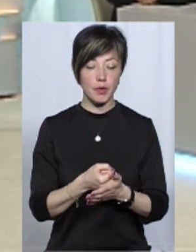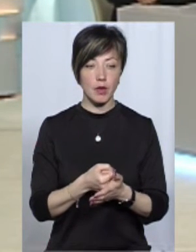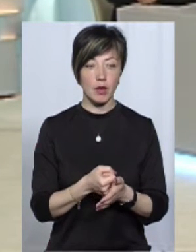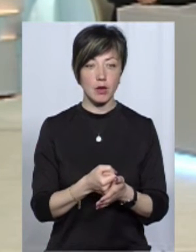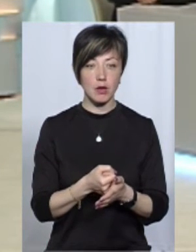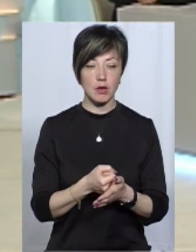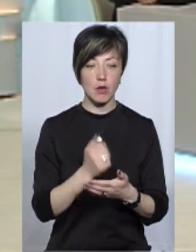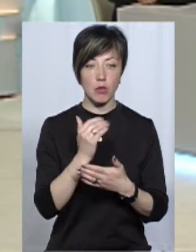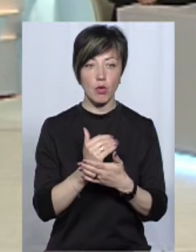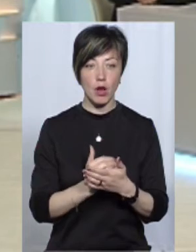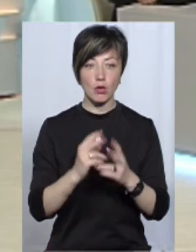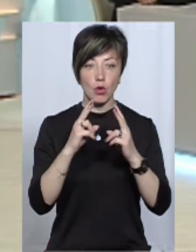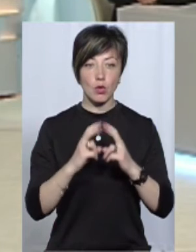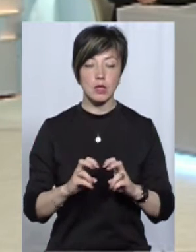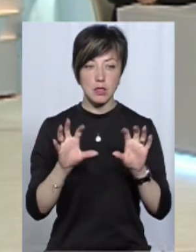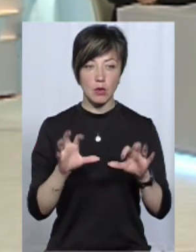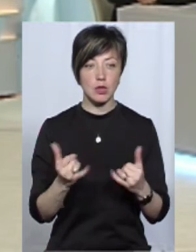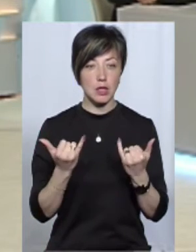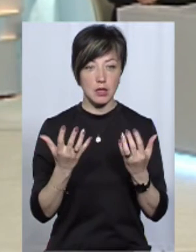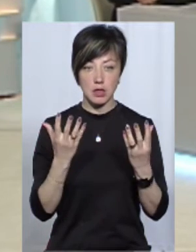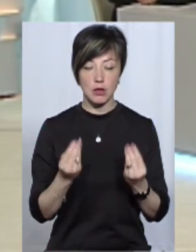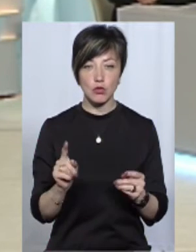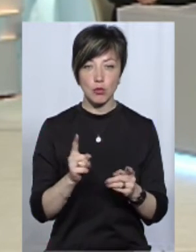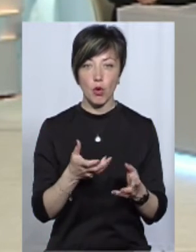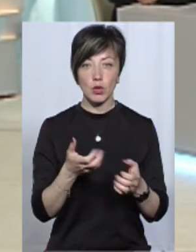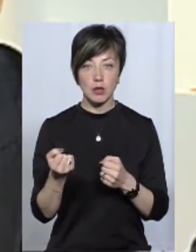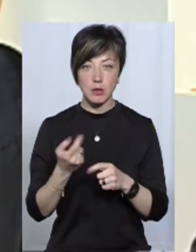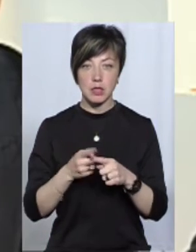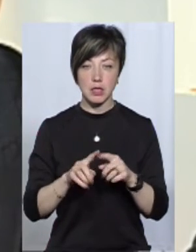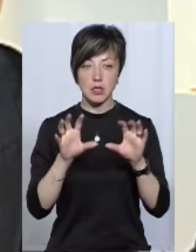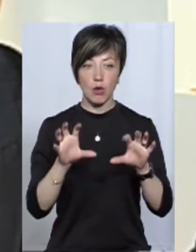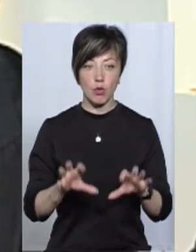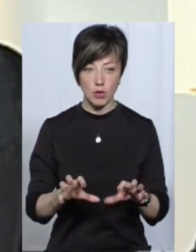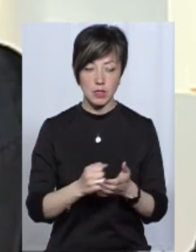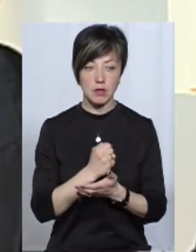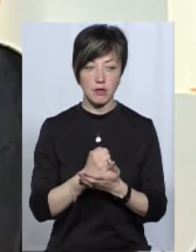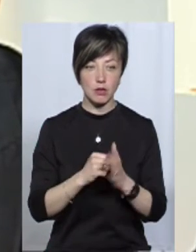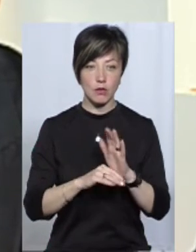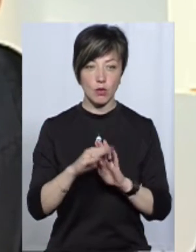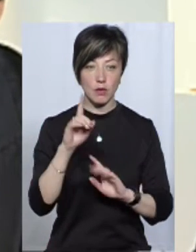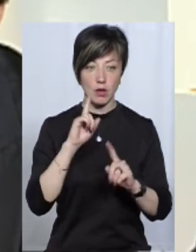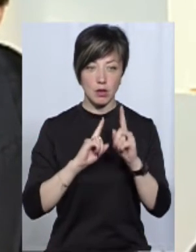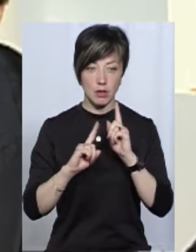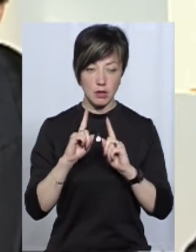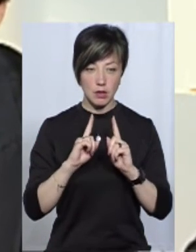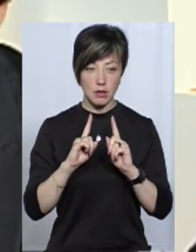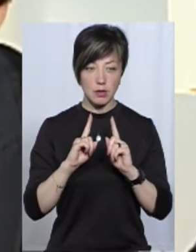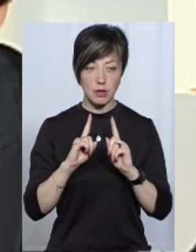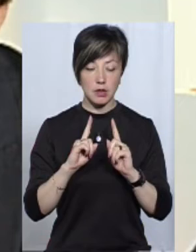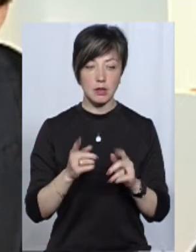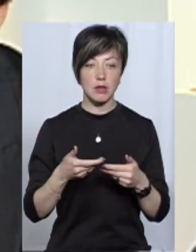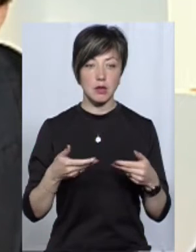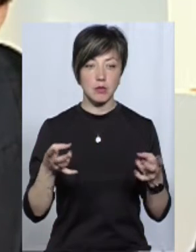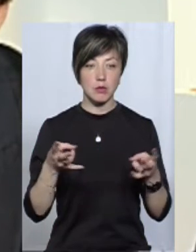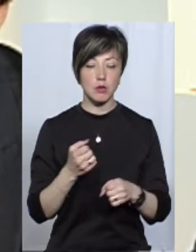порядку розгляду закону. Тобто на даний час для того, щоб отримати нам цей закон, а закон затверджує Верховна Рада, нам